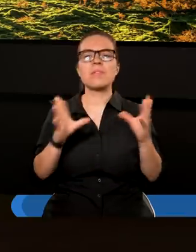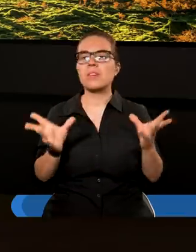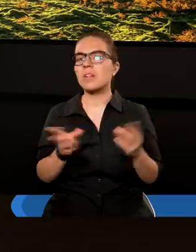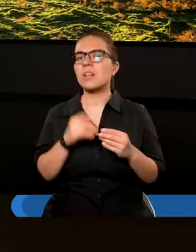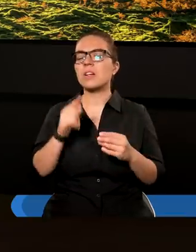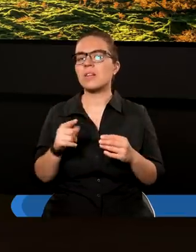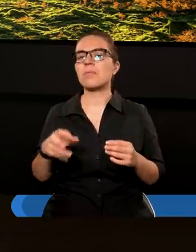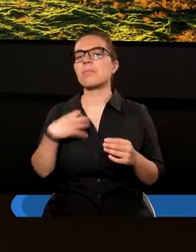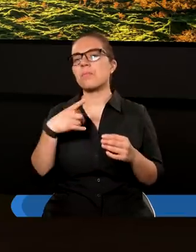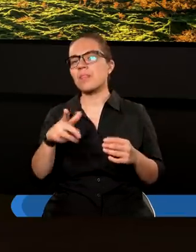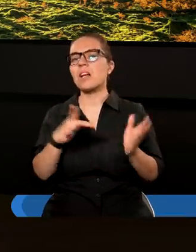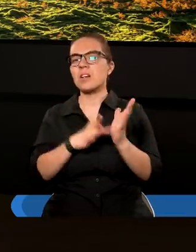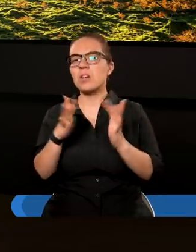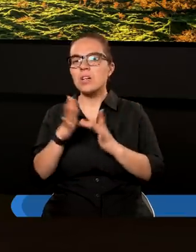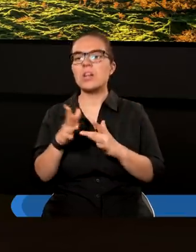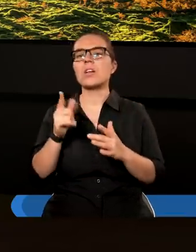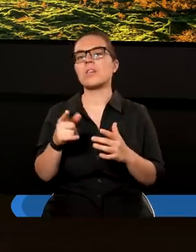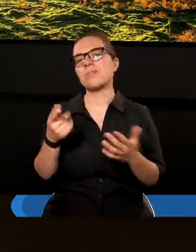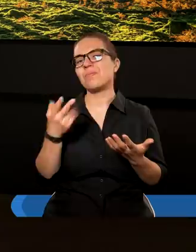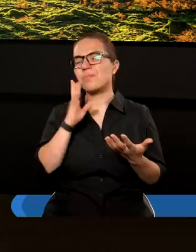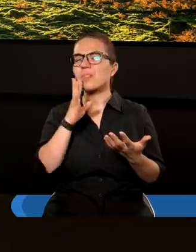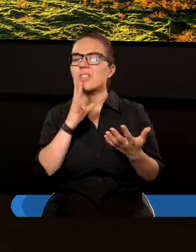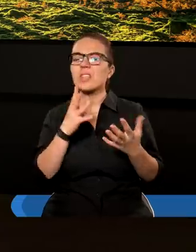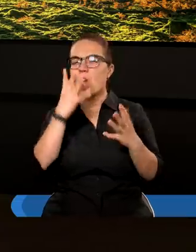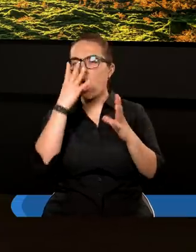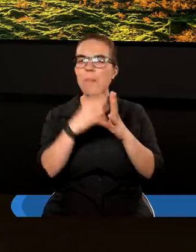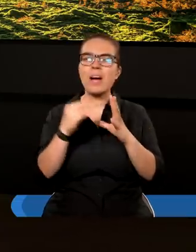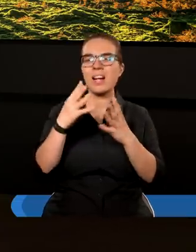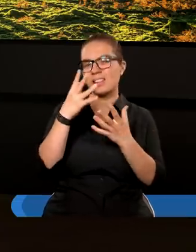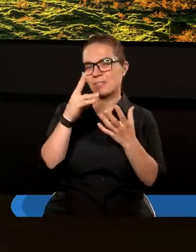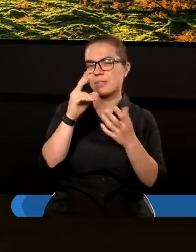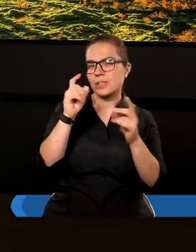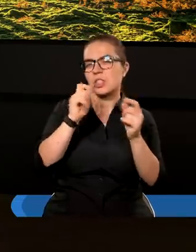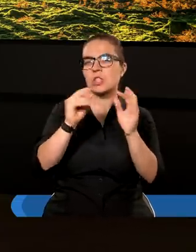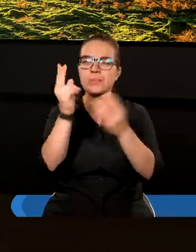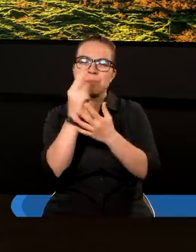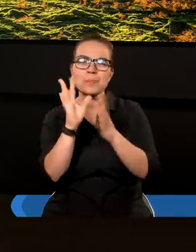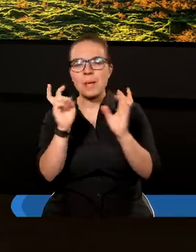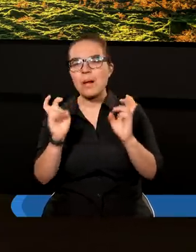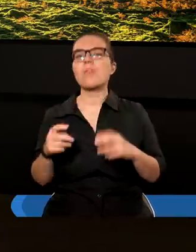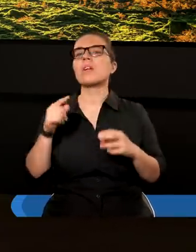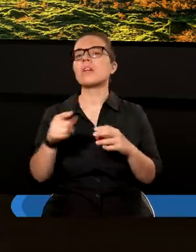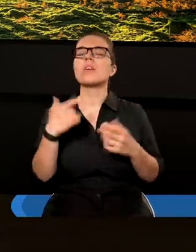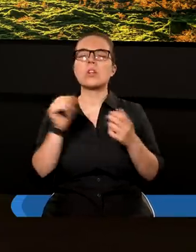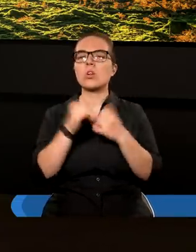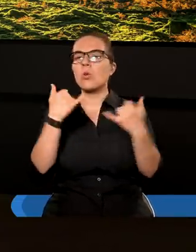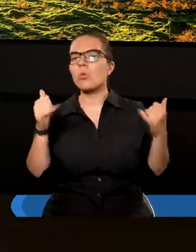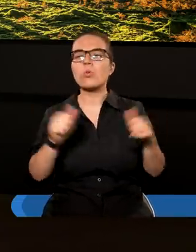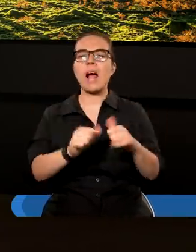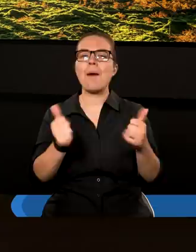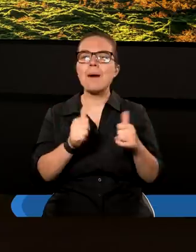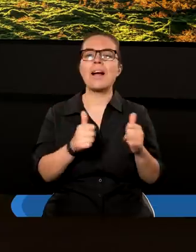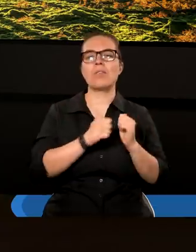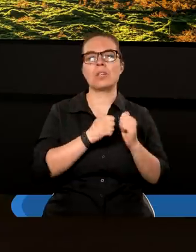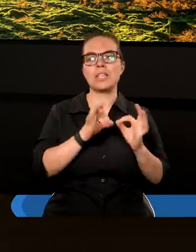ostrzeżenia Chrystusa, to malowanie tego obrazu wydarzeń, które nastąpią, prowadzą do bardzo ważnego apelu,